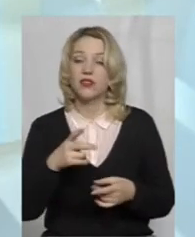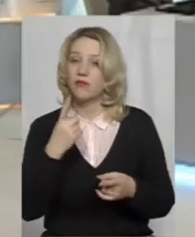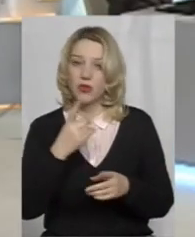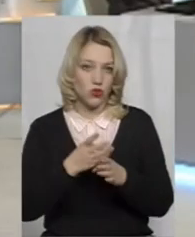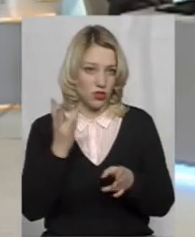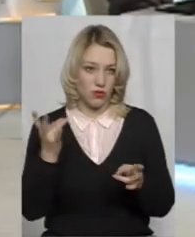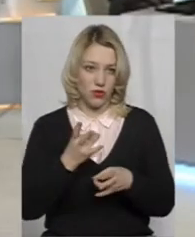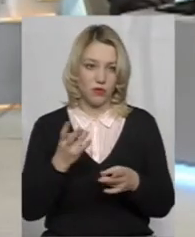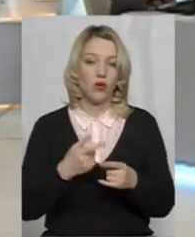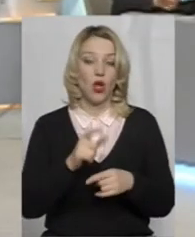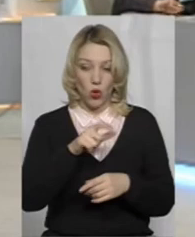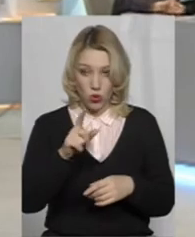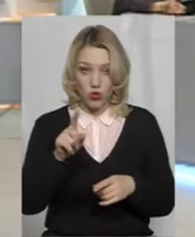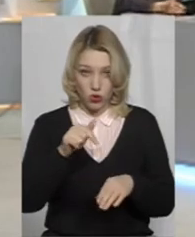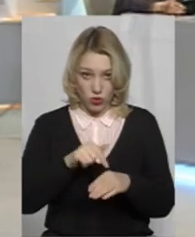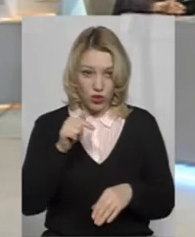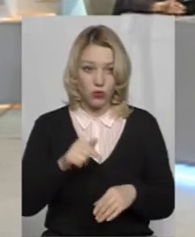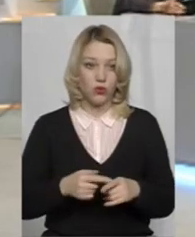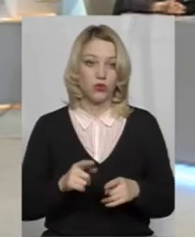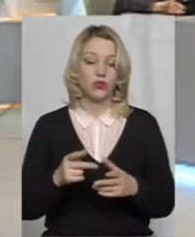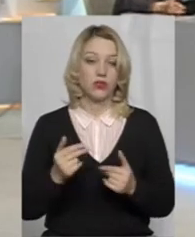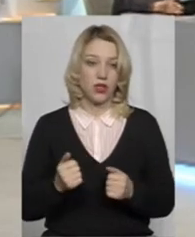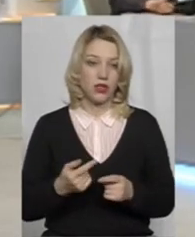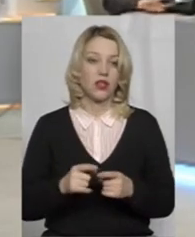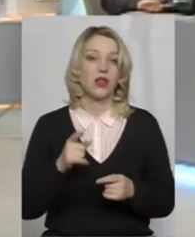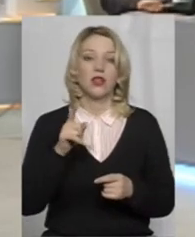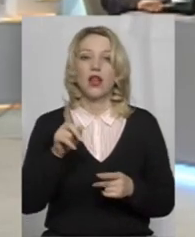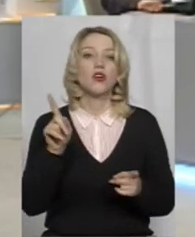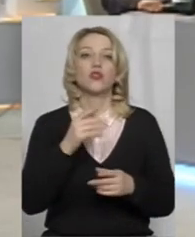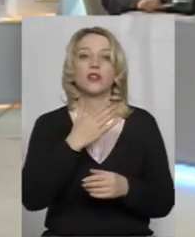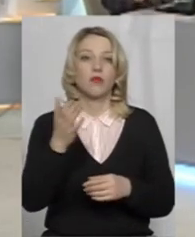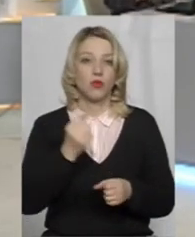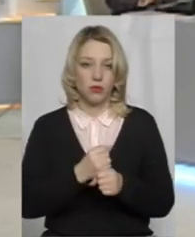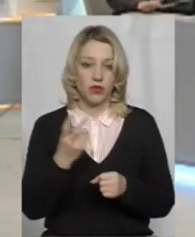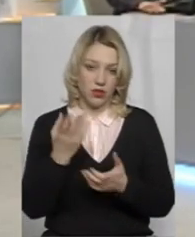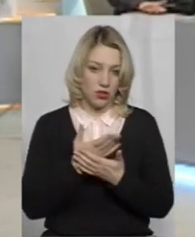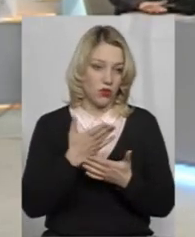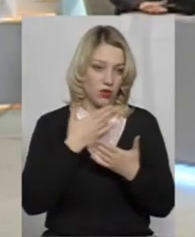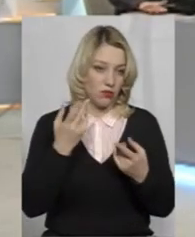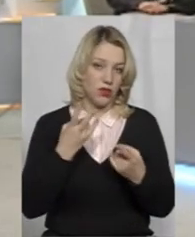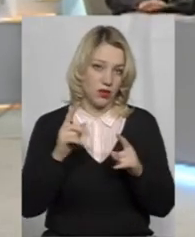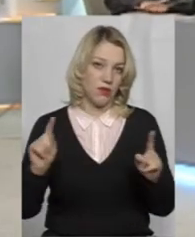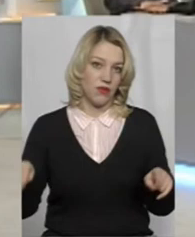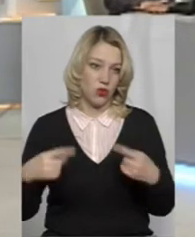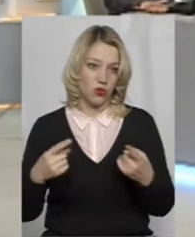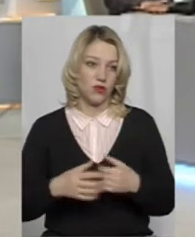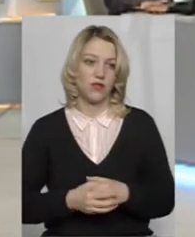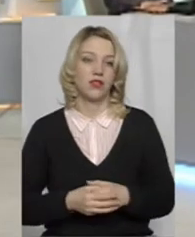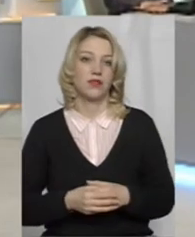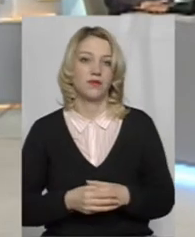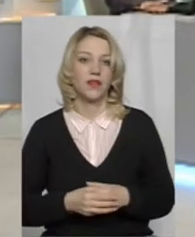реагують на те, що позакривалося. Що ж там робити? Там кіно вже нема, то треба вже відроджувати. Добре.